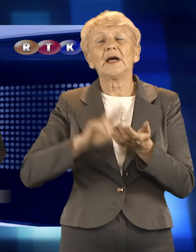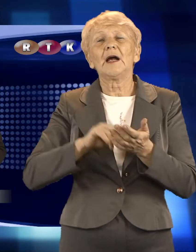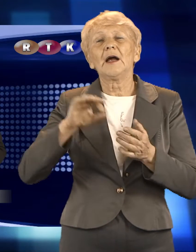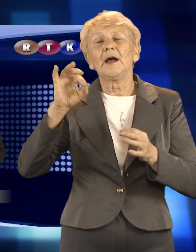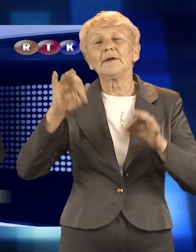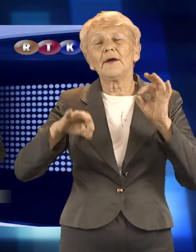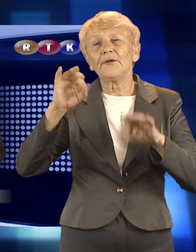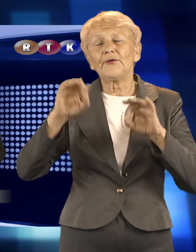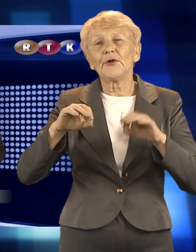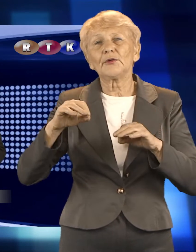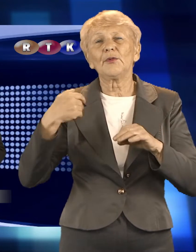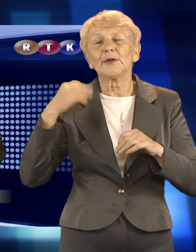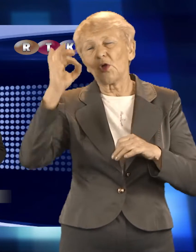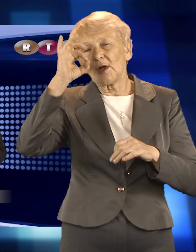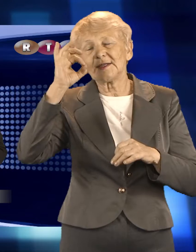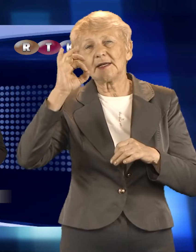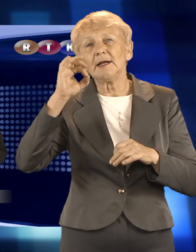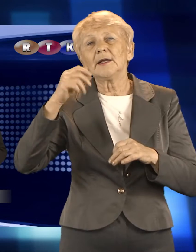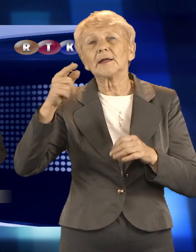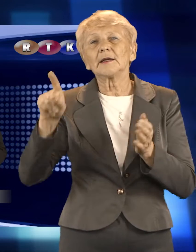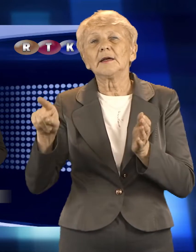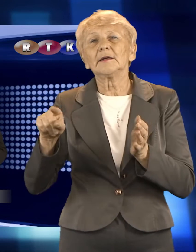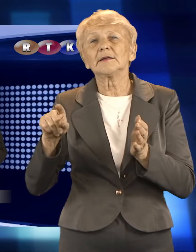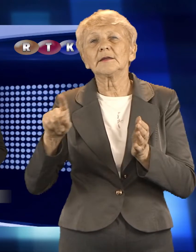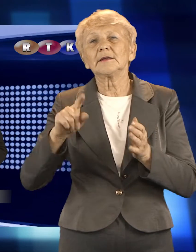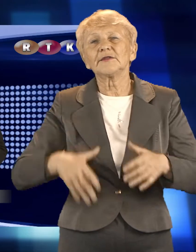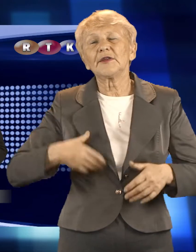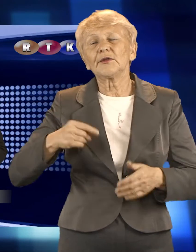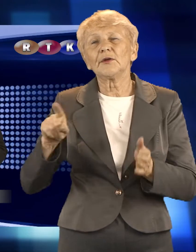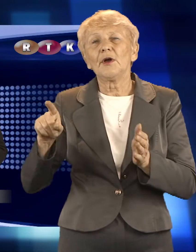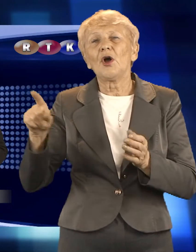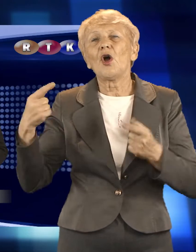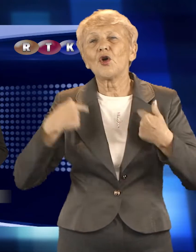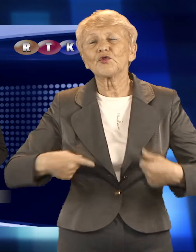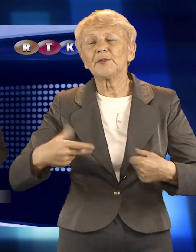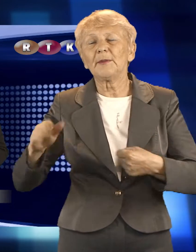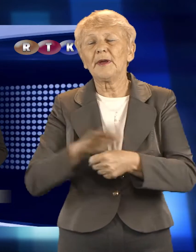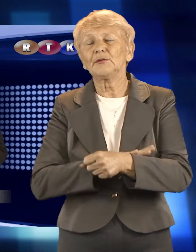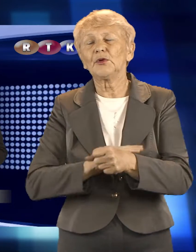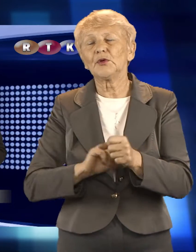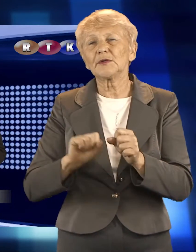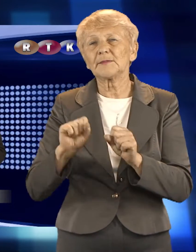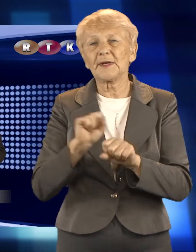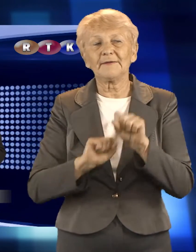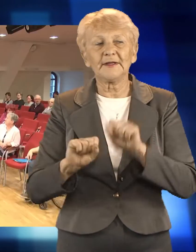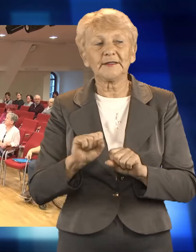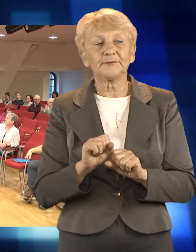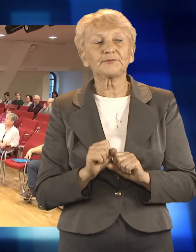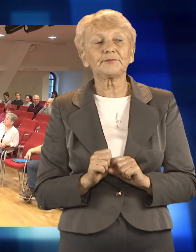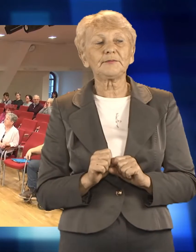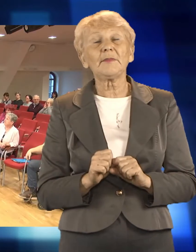zorganizowało 14. Forum Osób Niepełnosprawnych. W tym roku debatowano nad aktywnością fizyczną i społeczną.